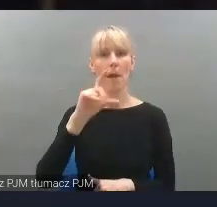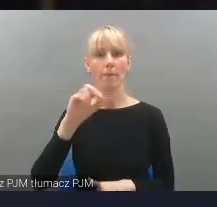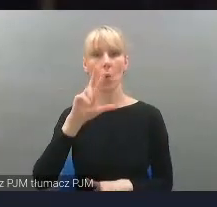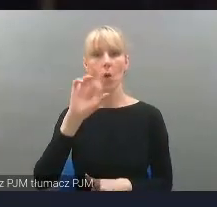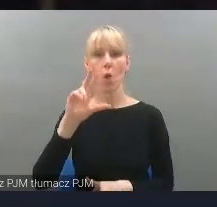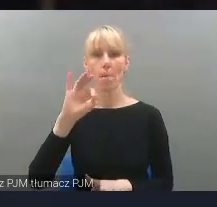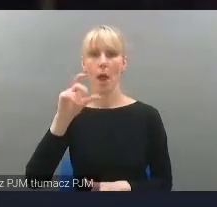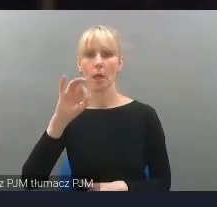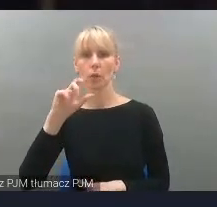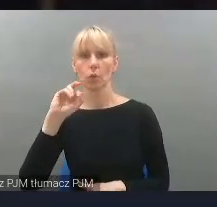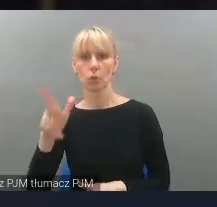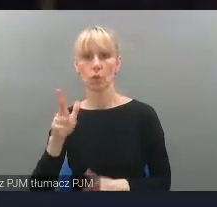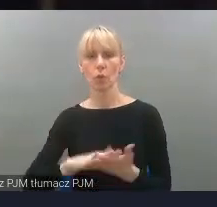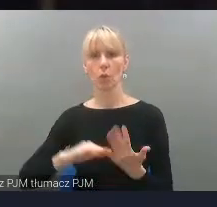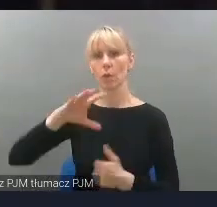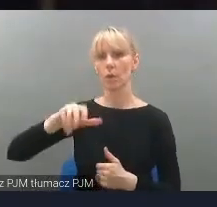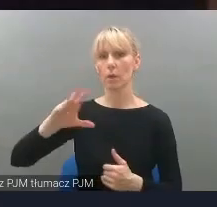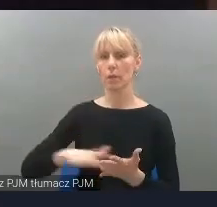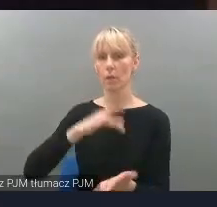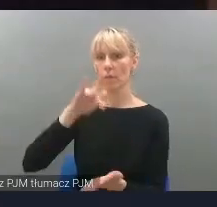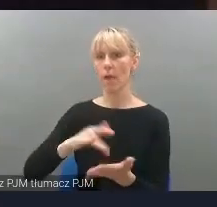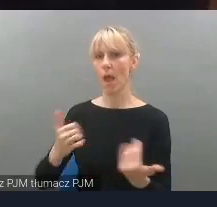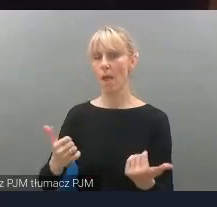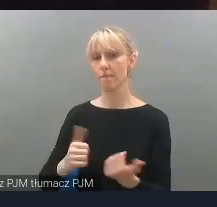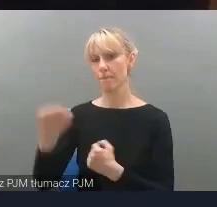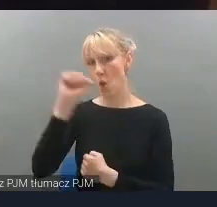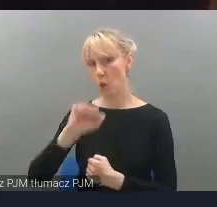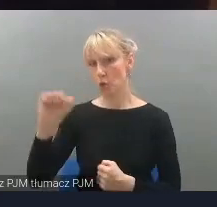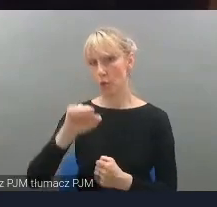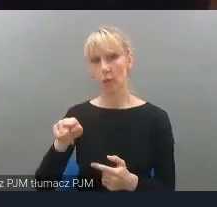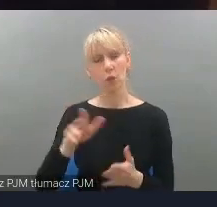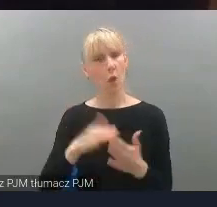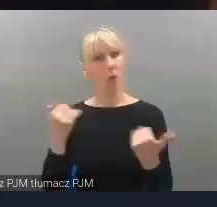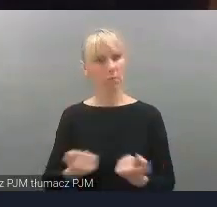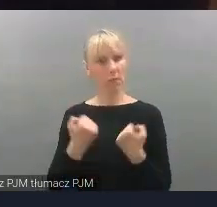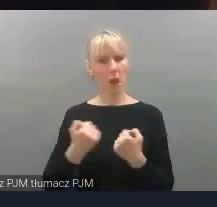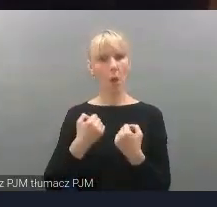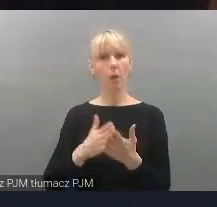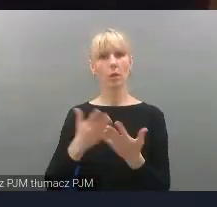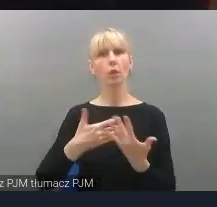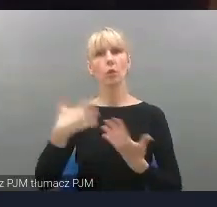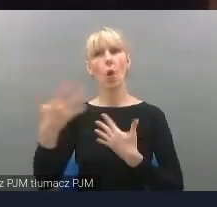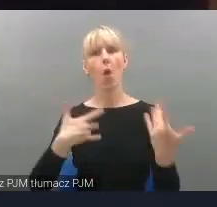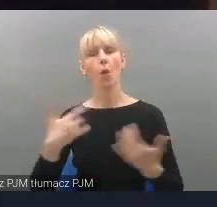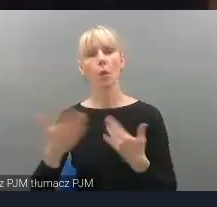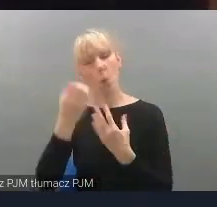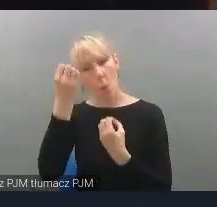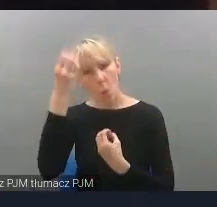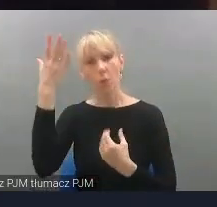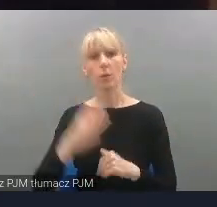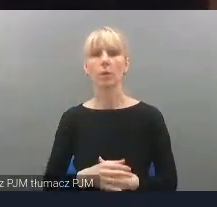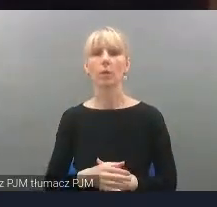prowadzę zespół Małe Instrumenty we Wrocławiu. Jest to działalność poświęcona twórczości artystycznej i kulturalnej.